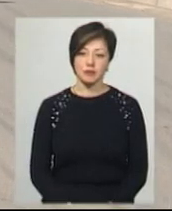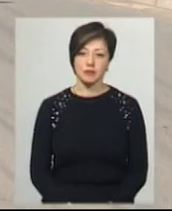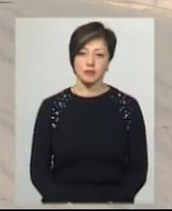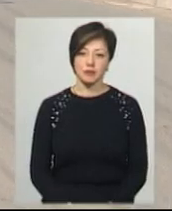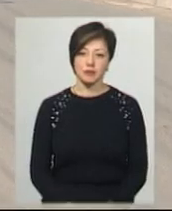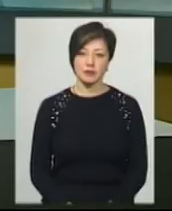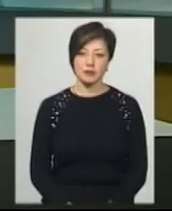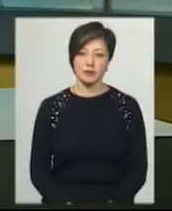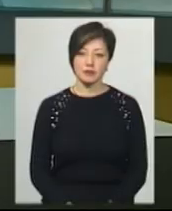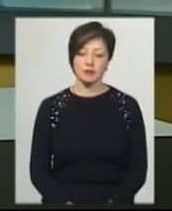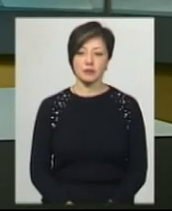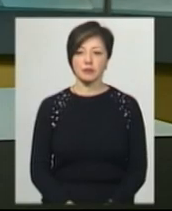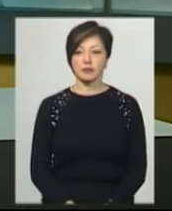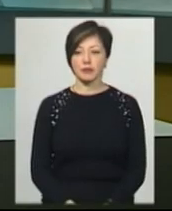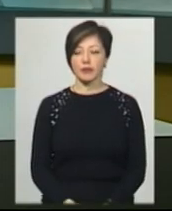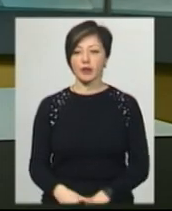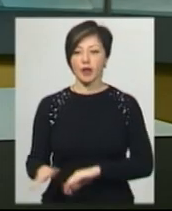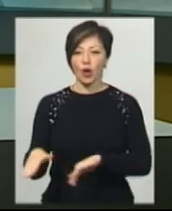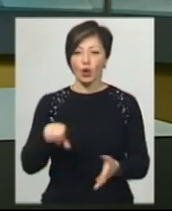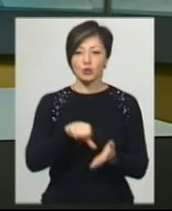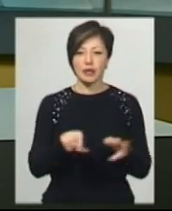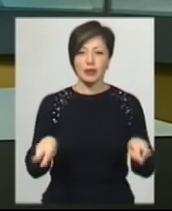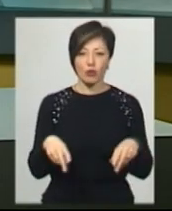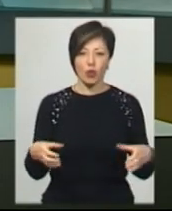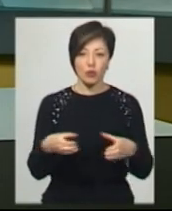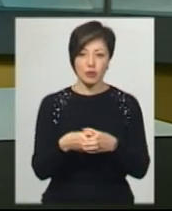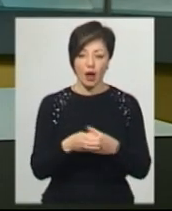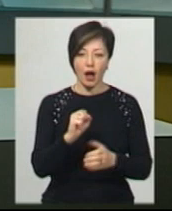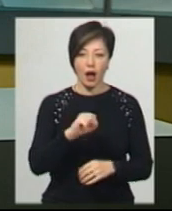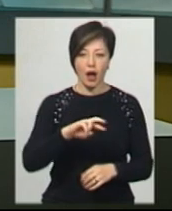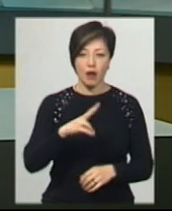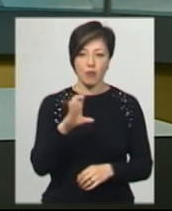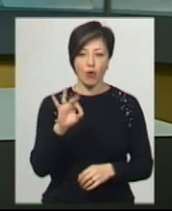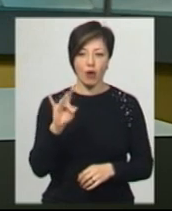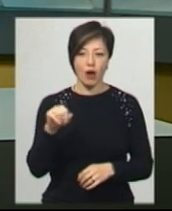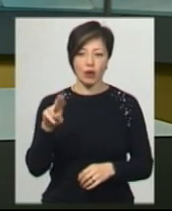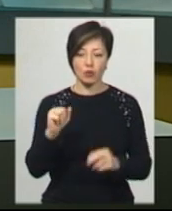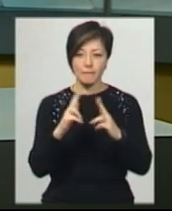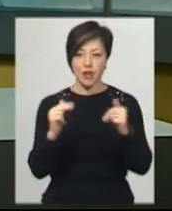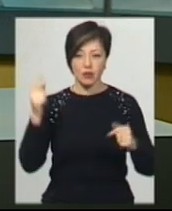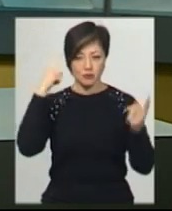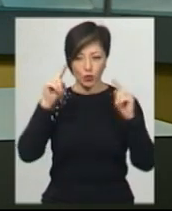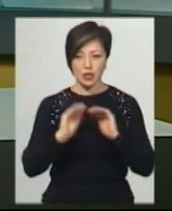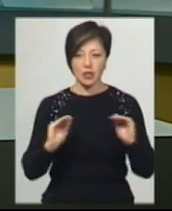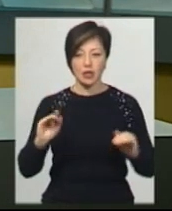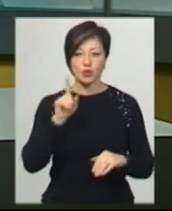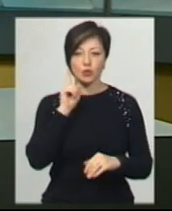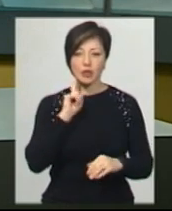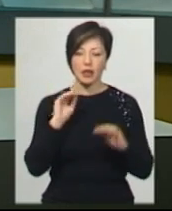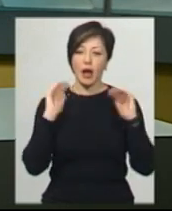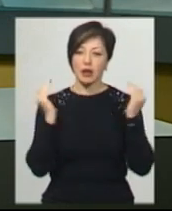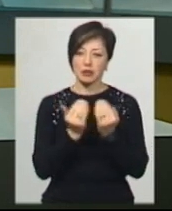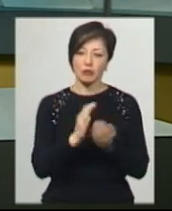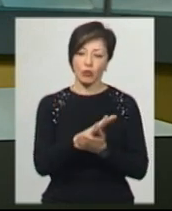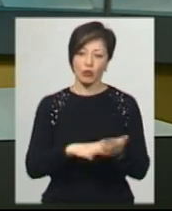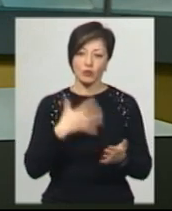Хмельниччина. Учасники танцювального колективу «Альборадо» Хмельницького палацу творчості дітей та юнацтва на карантині